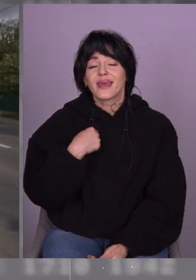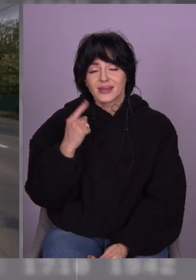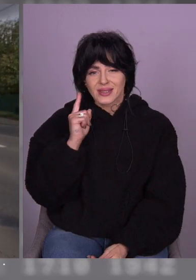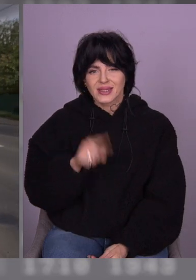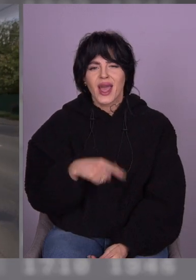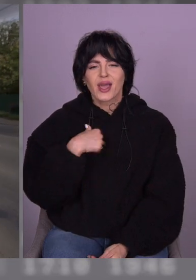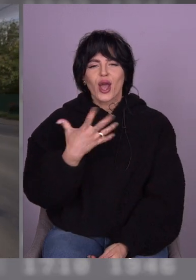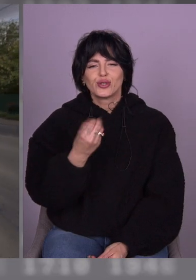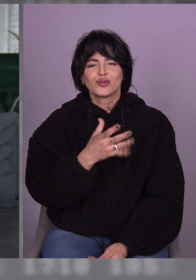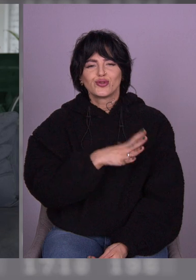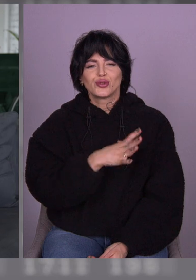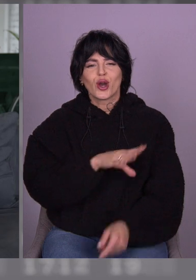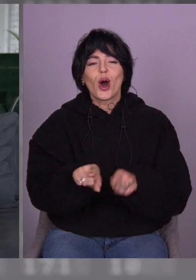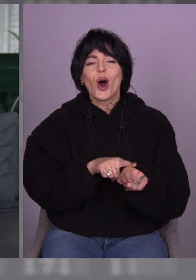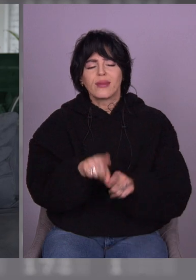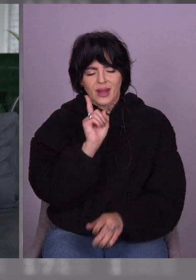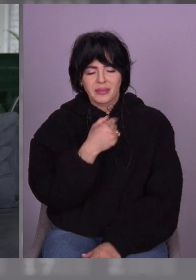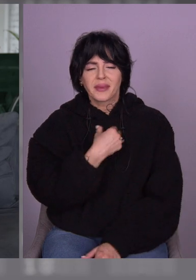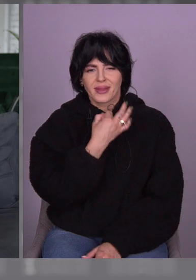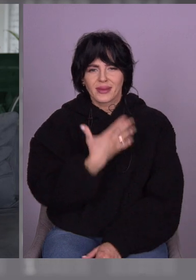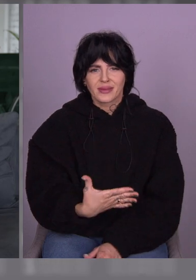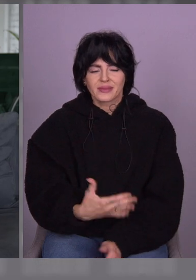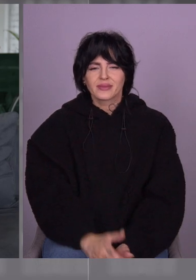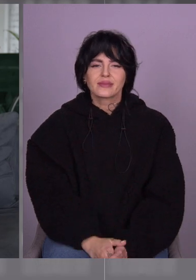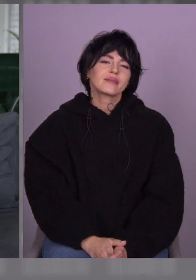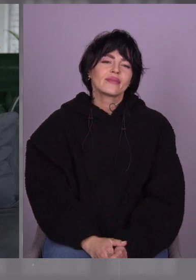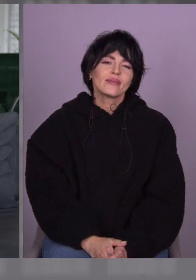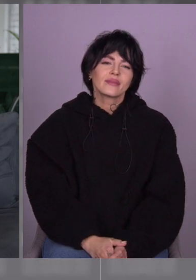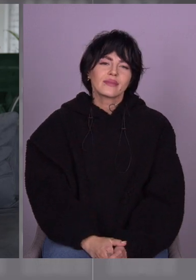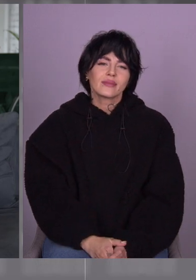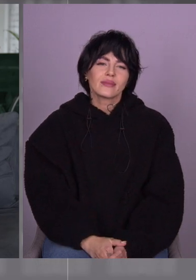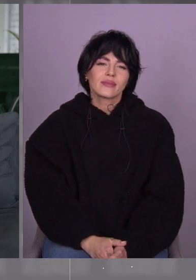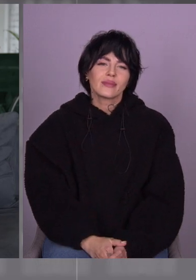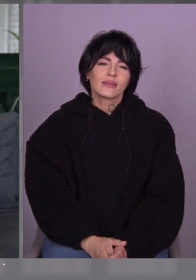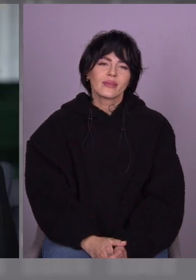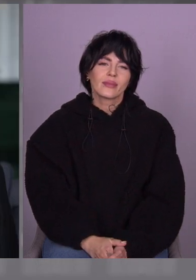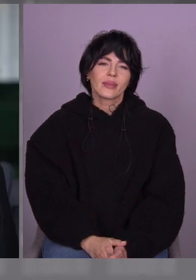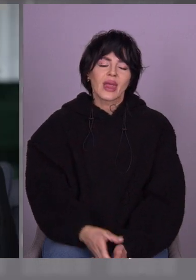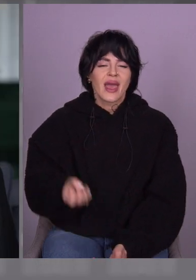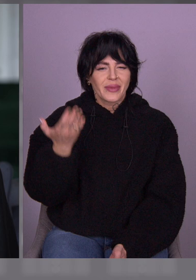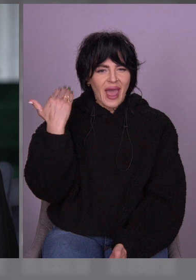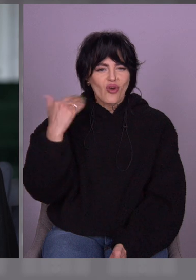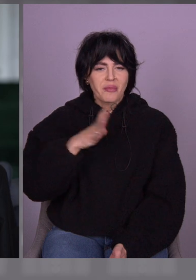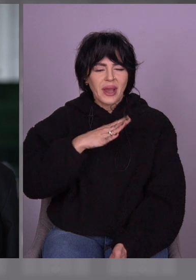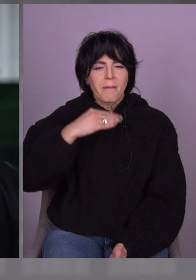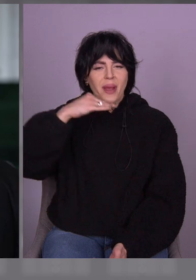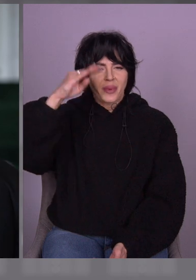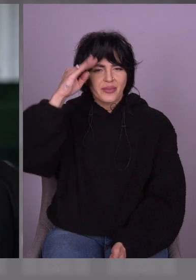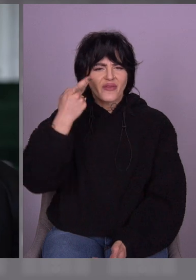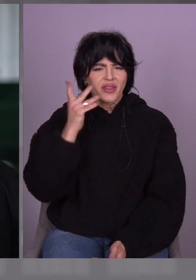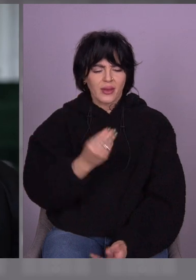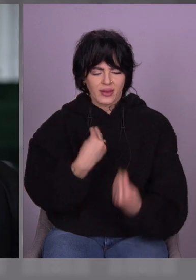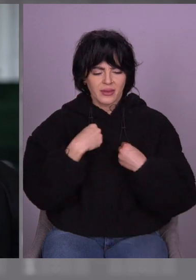напросилася. Ви знаєте, саме цікаве, що тато мене називав огірковою людинкою.